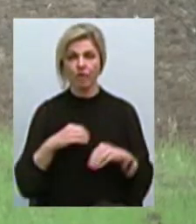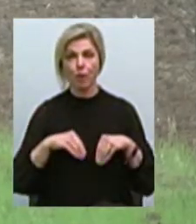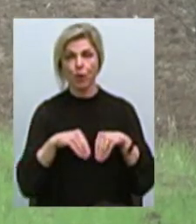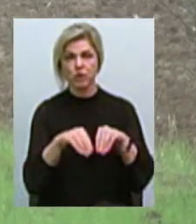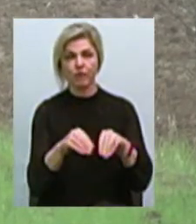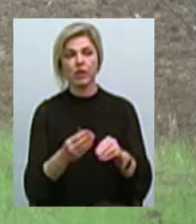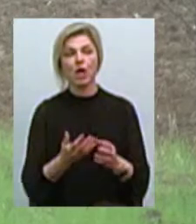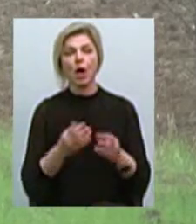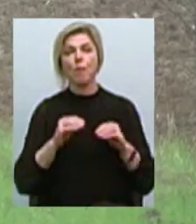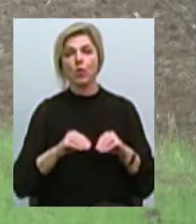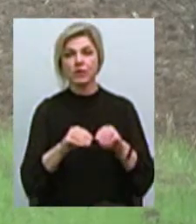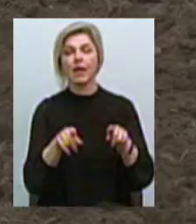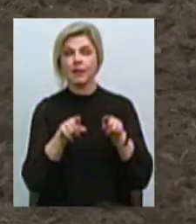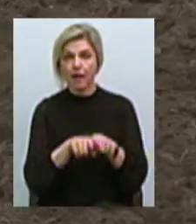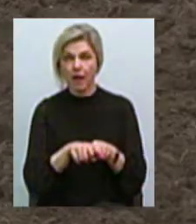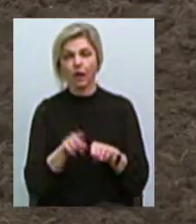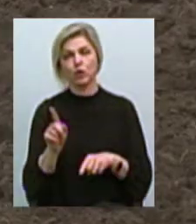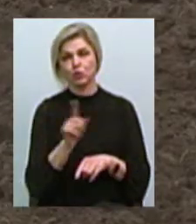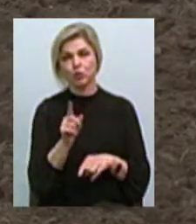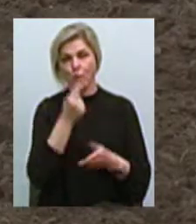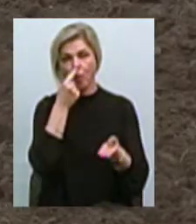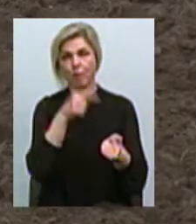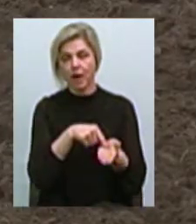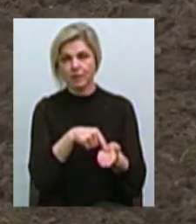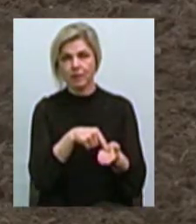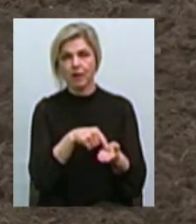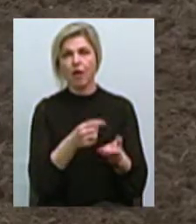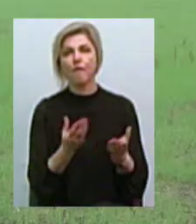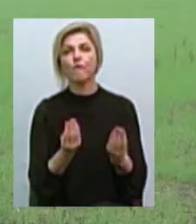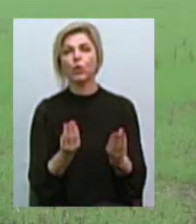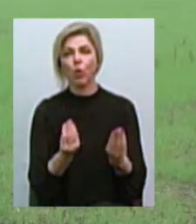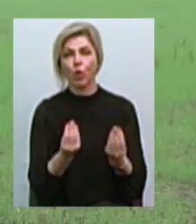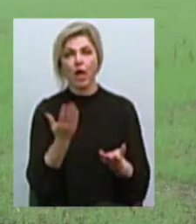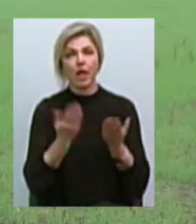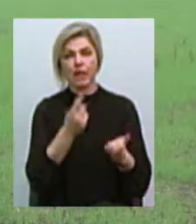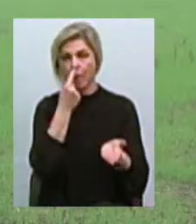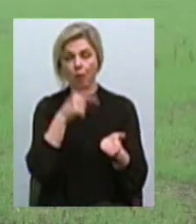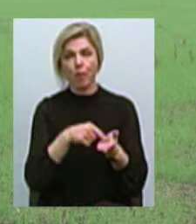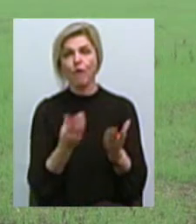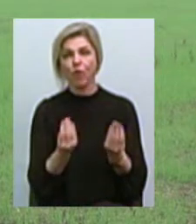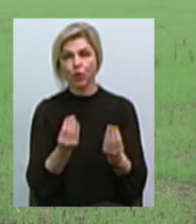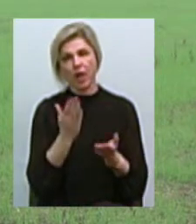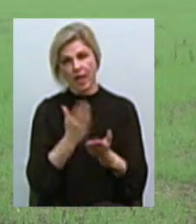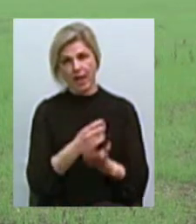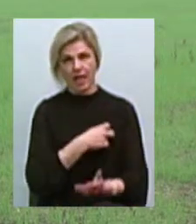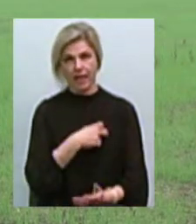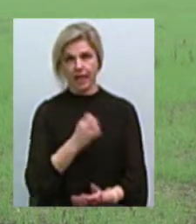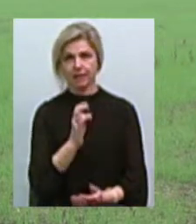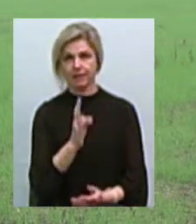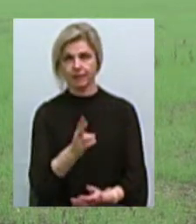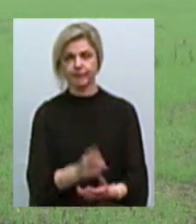посіти таким чином, щоб попасти у вологу. Якщо ти не попадаєш в вологу, вже є ризики. І